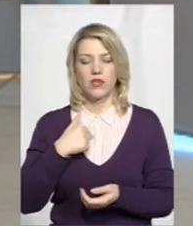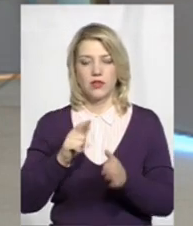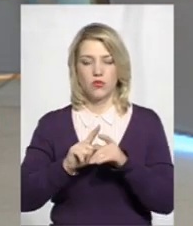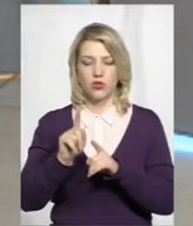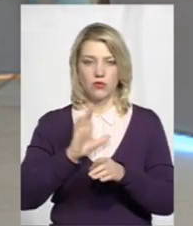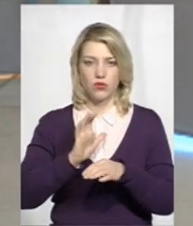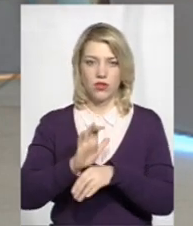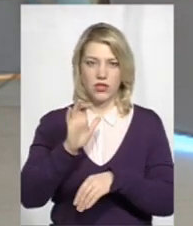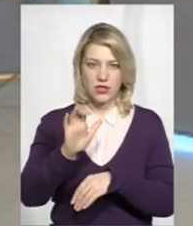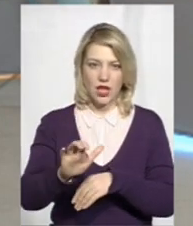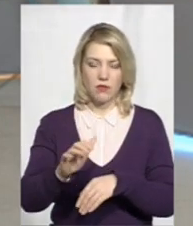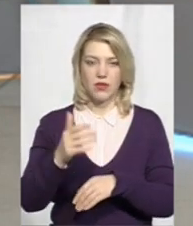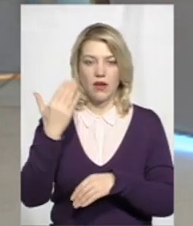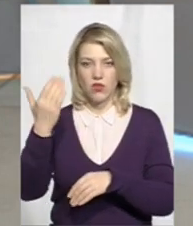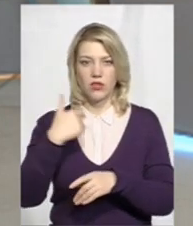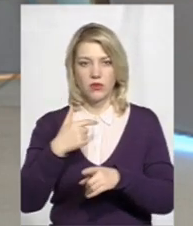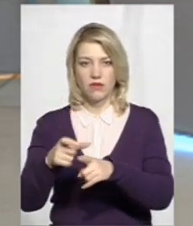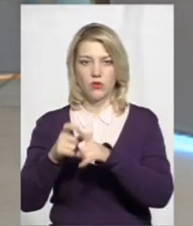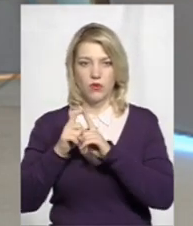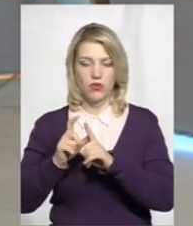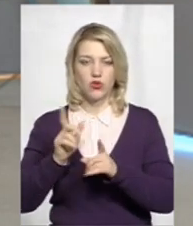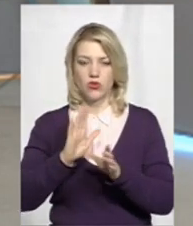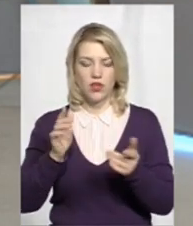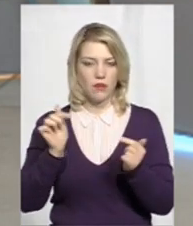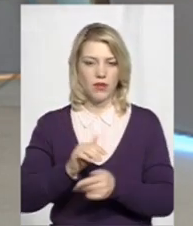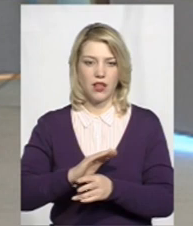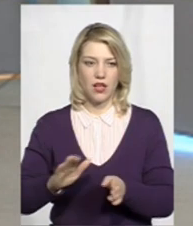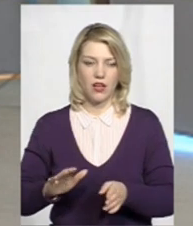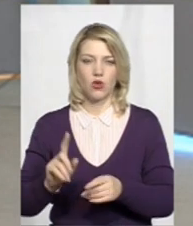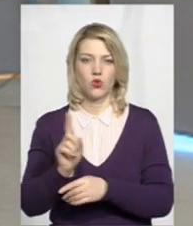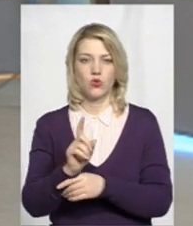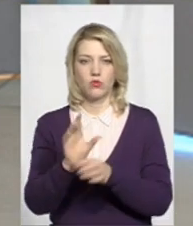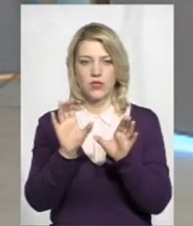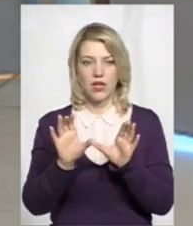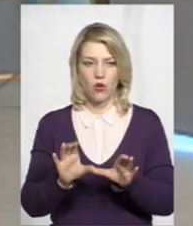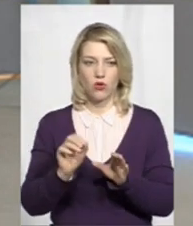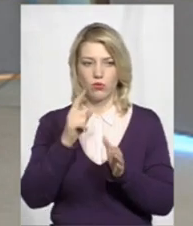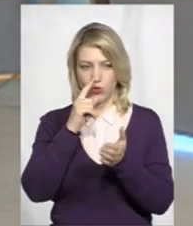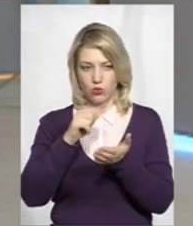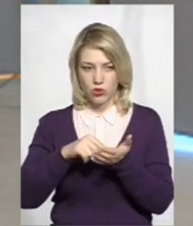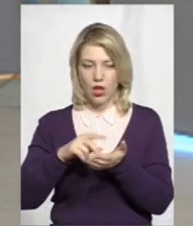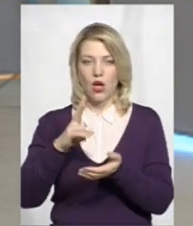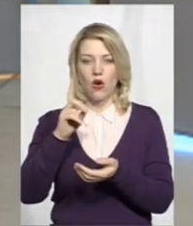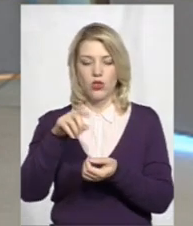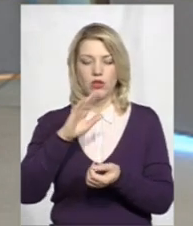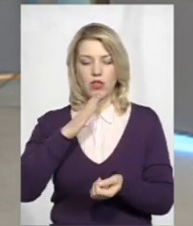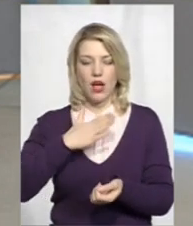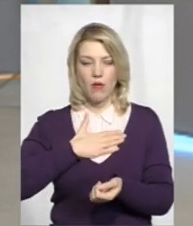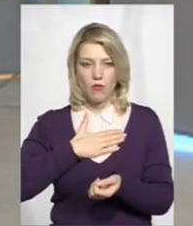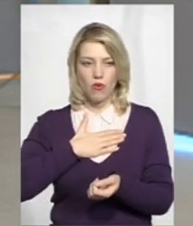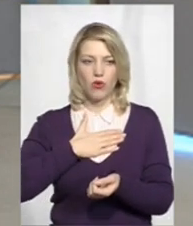запит, вони відповіли мені, що вони не підлягають під норми закону про доступ, хоча, на мою думку,